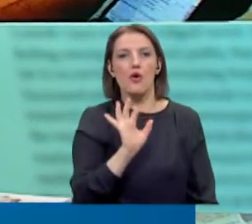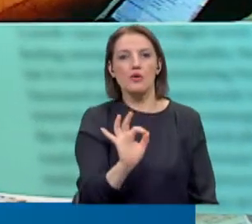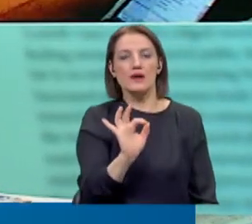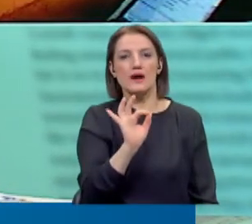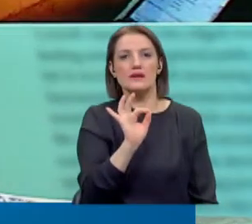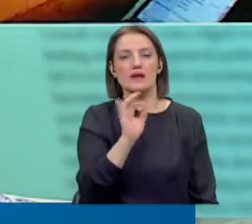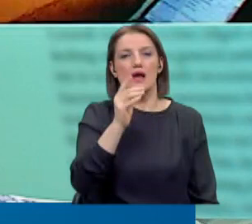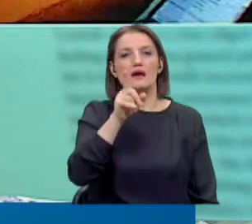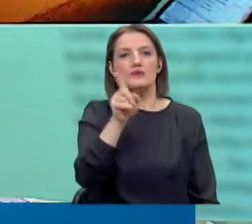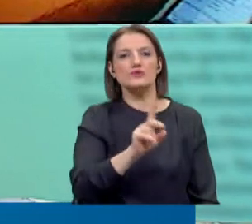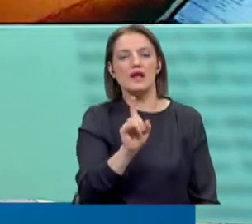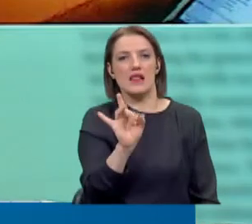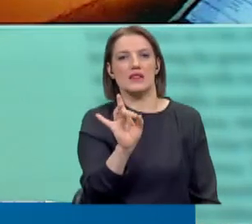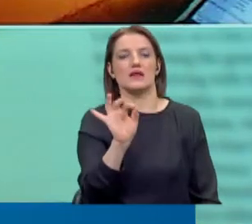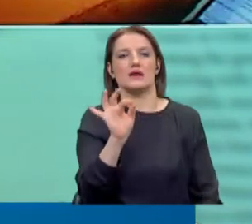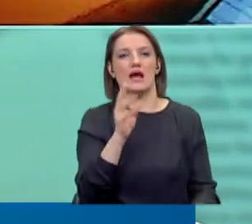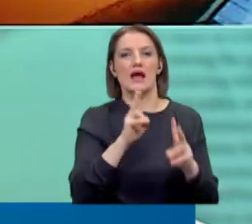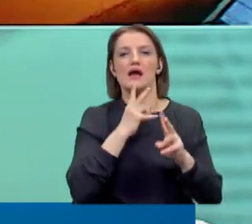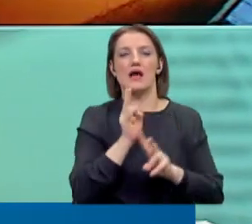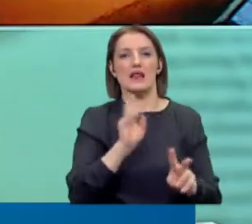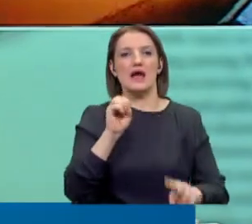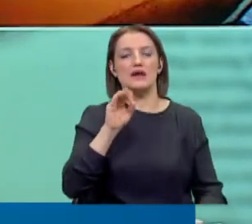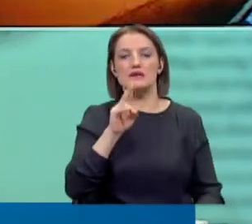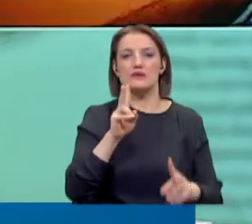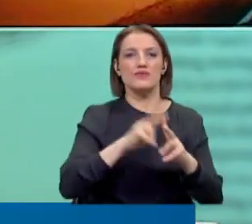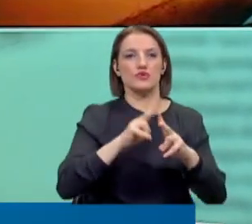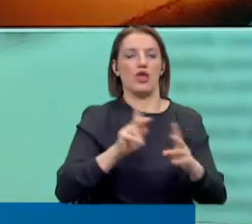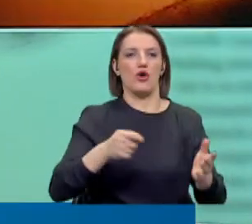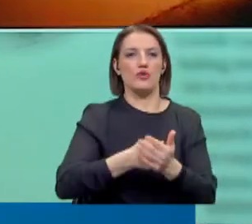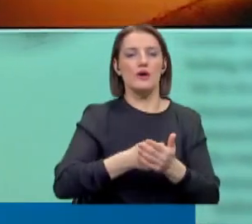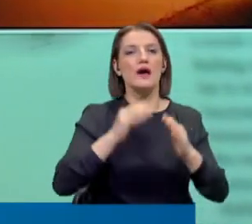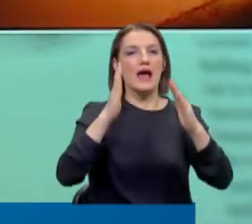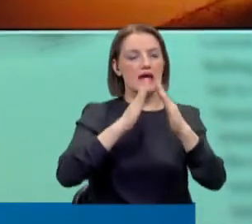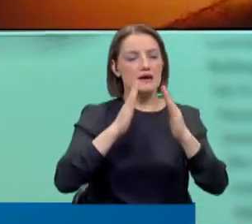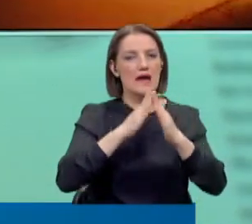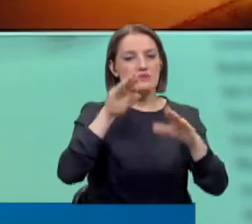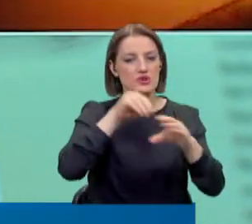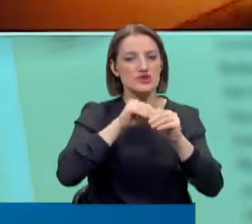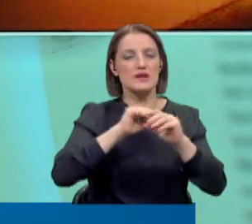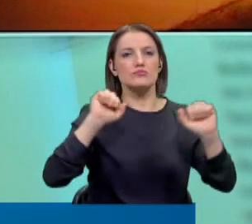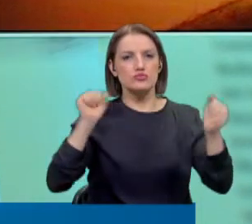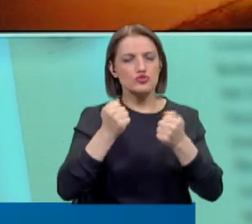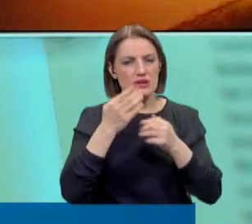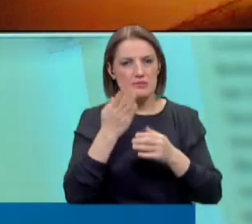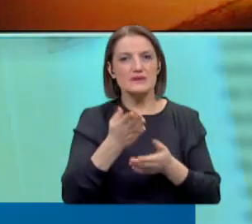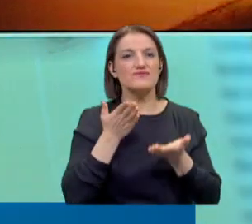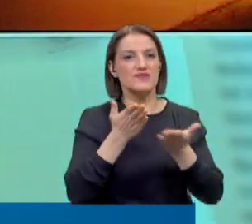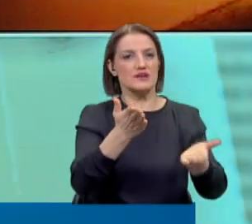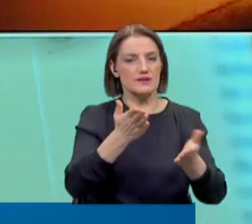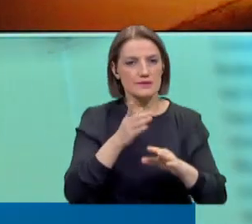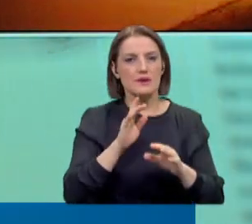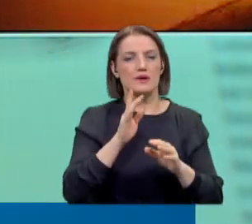faturası ödüyor. Hane halkı sadece buzdolabı, fırın ve televizyon, esnaf ise et çekme makinesi, ütü gibi